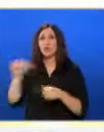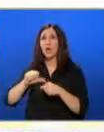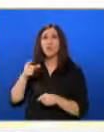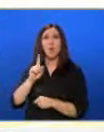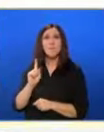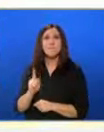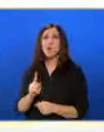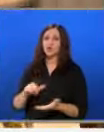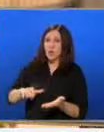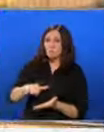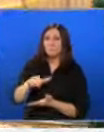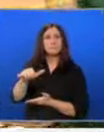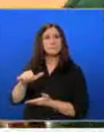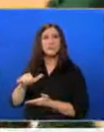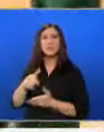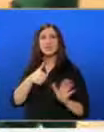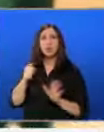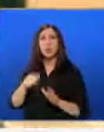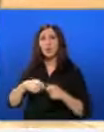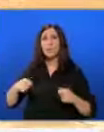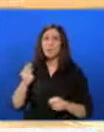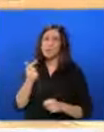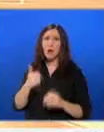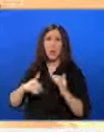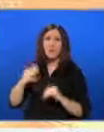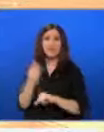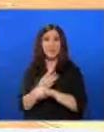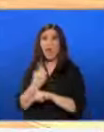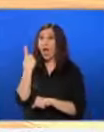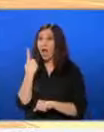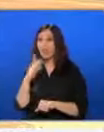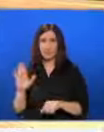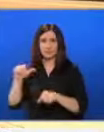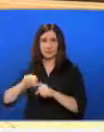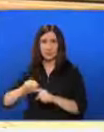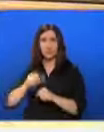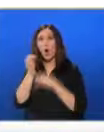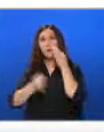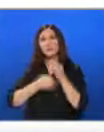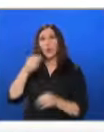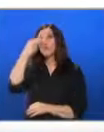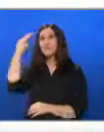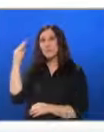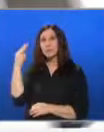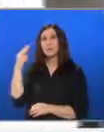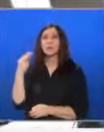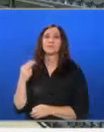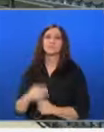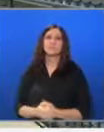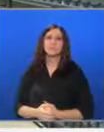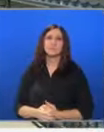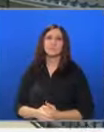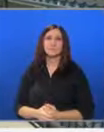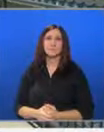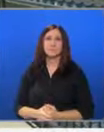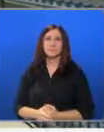Той може да лети около 600 км или малко над 3 часа с едно зареждане. Това обясниха от компанията Авиоператор.